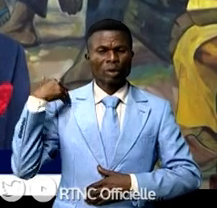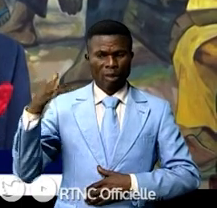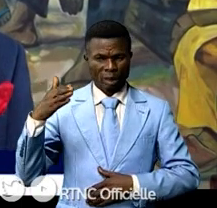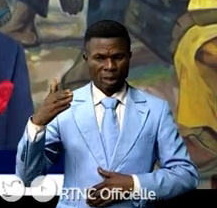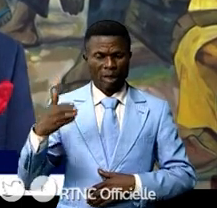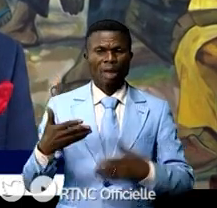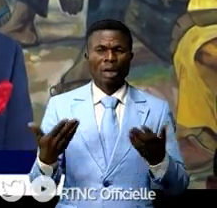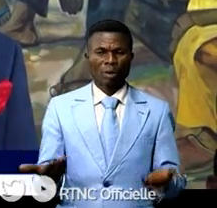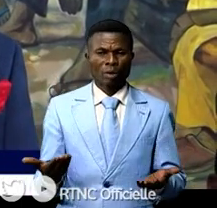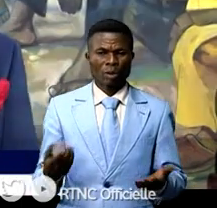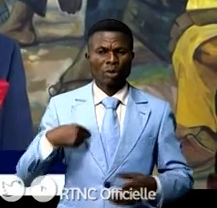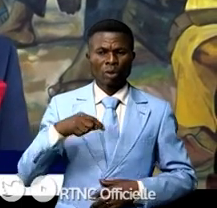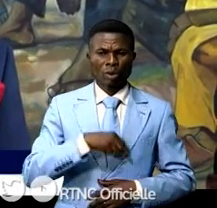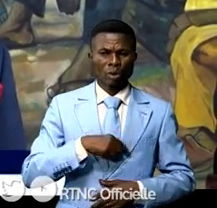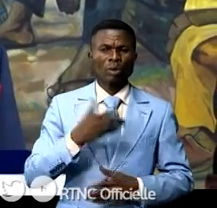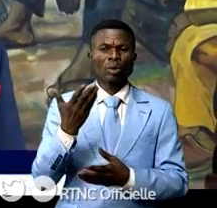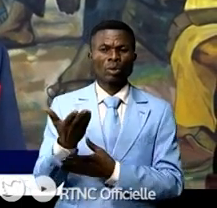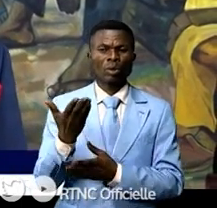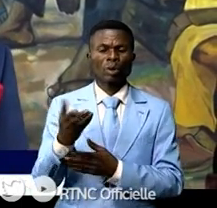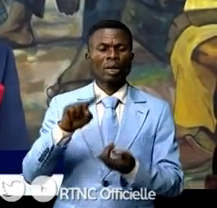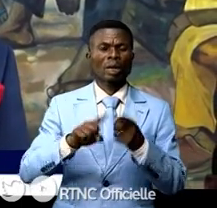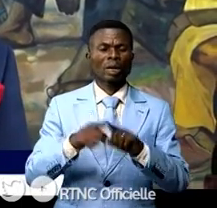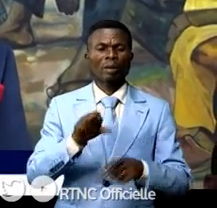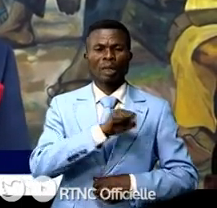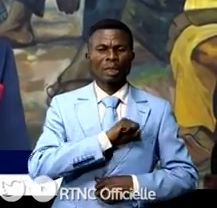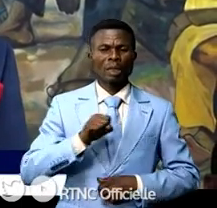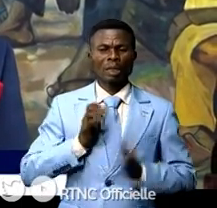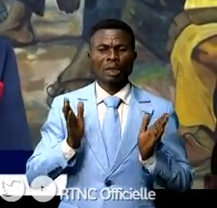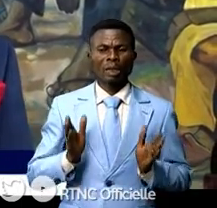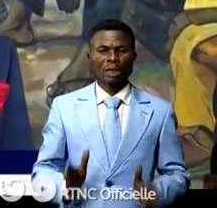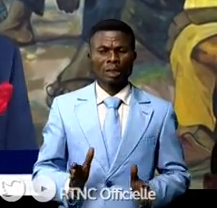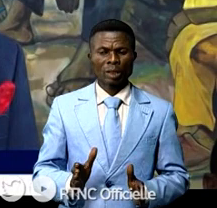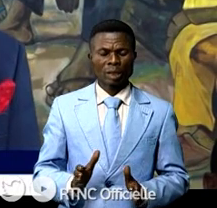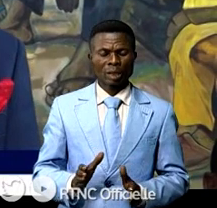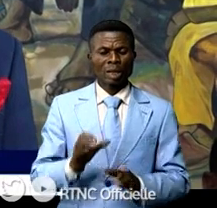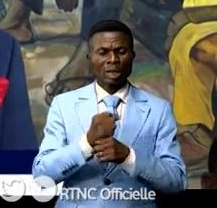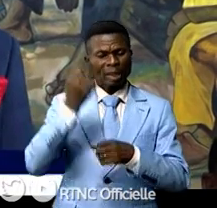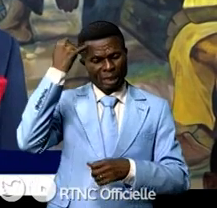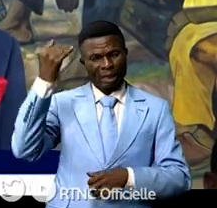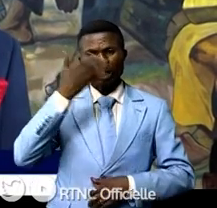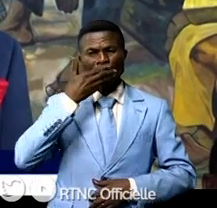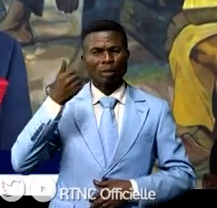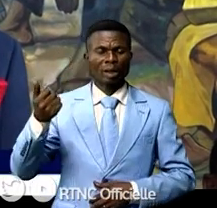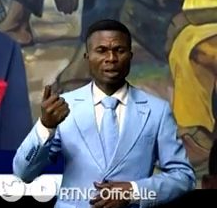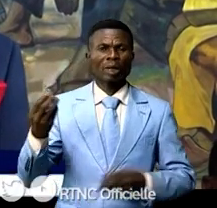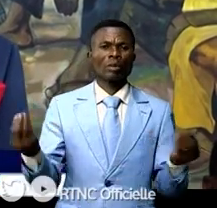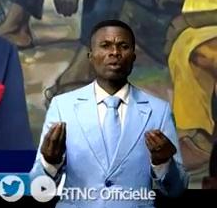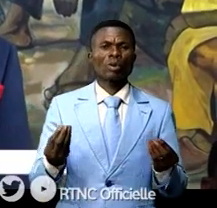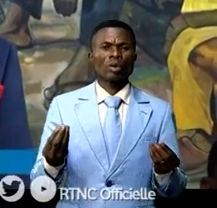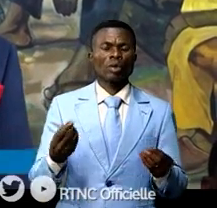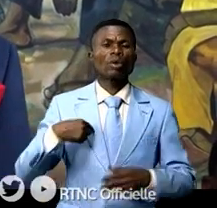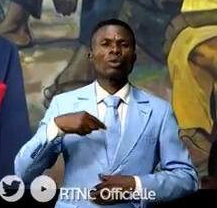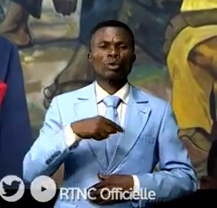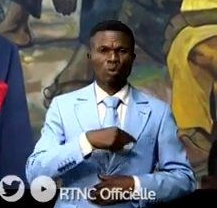Nous demanderons à nos collègues sénateurs de prendre des initiatives pour que nous